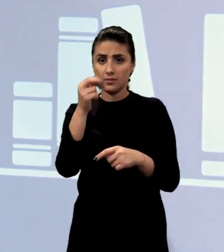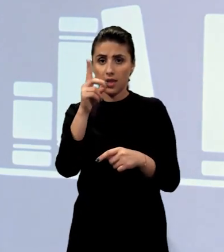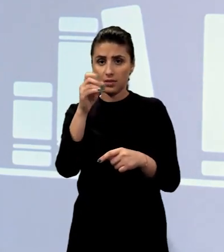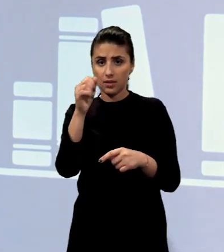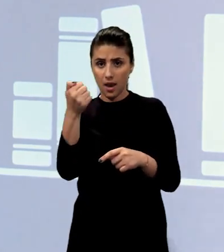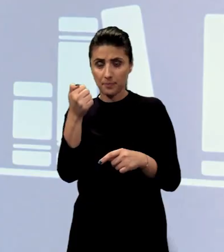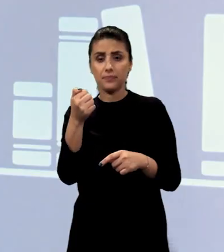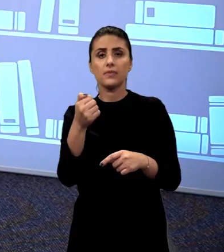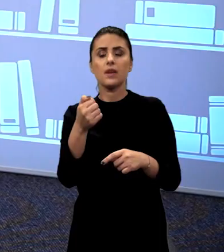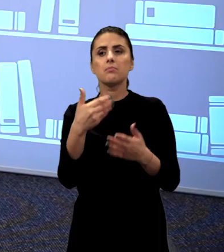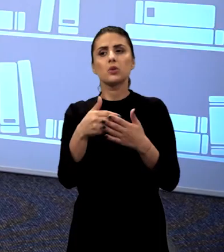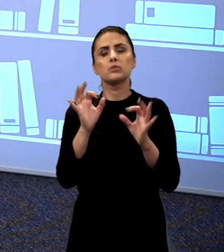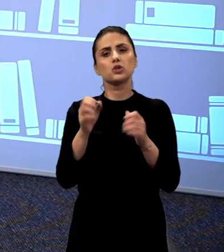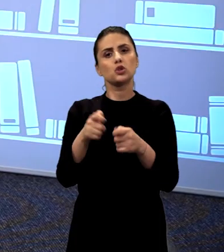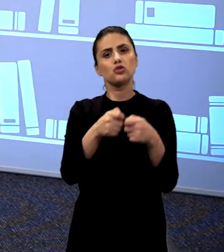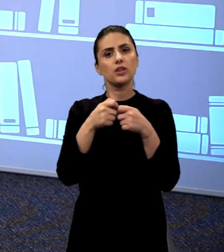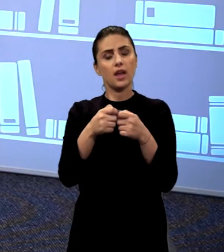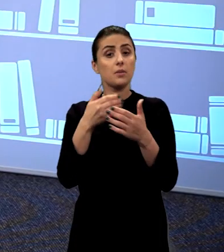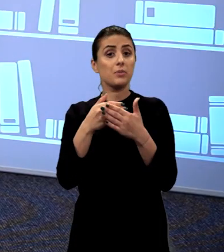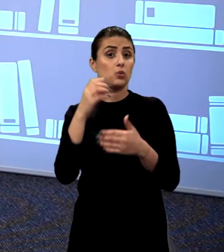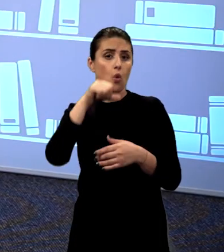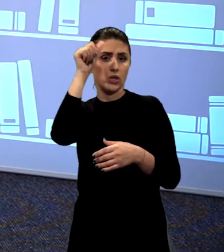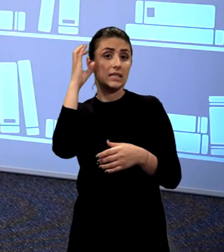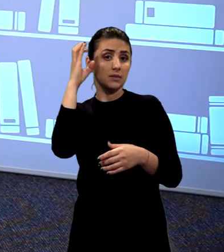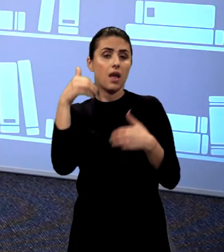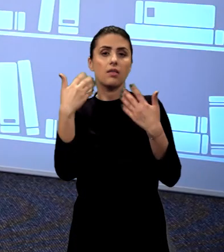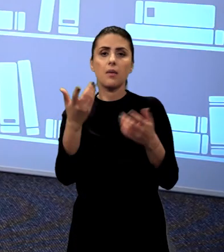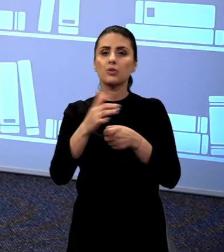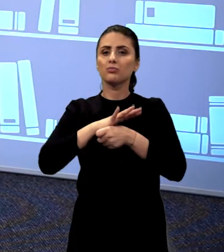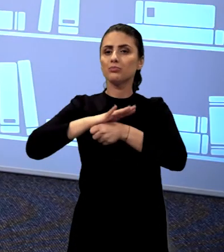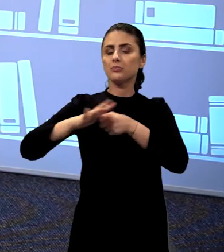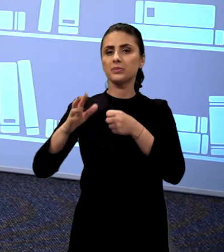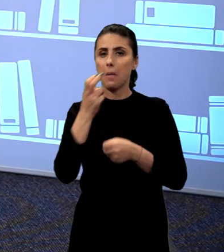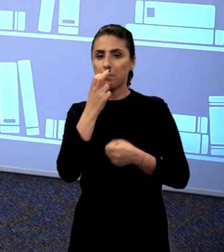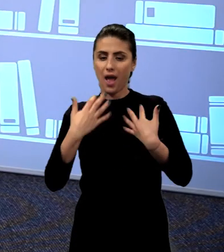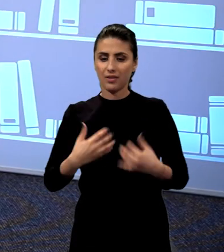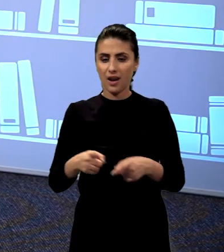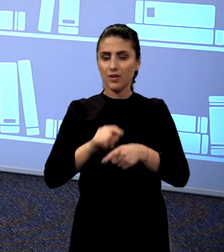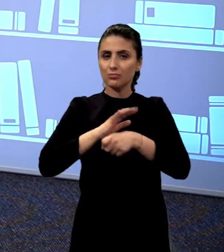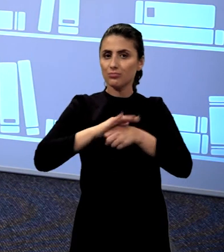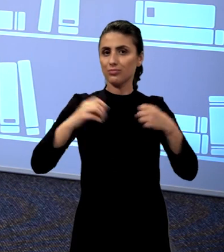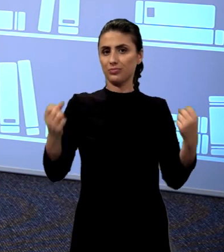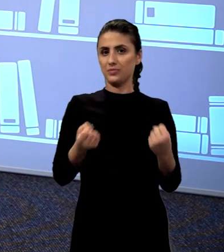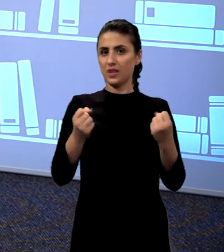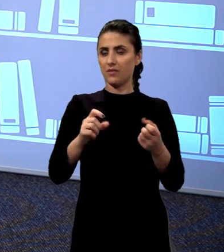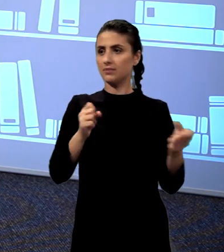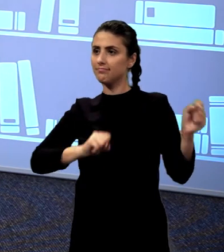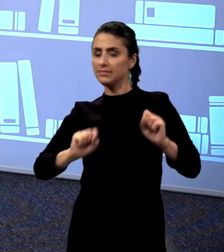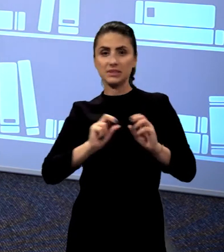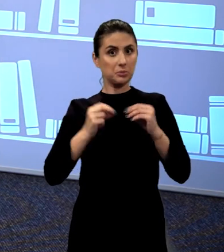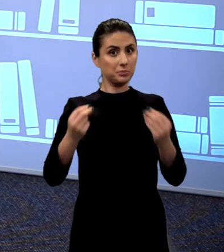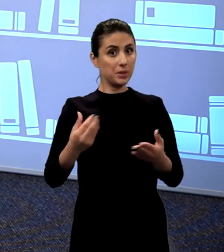o audiență grecească că sabatul a fost dat pentru încărcarea bateriilor, pentru refacerea puterilor omului, pentru ca